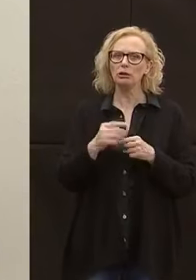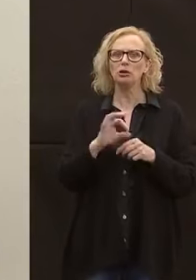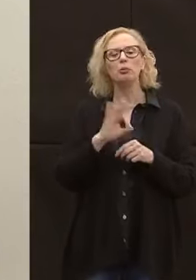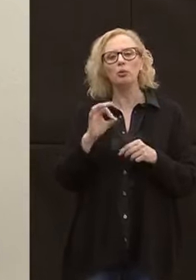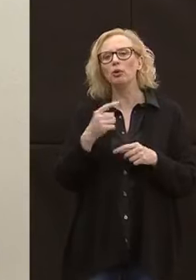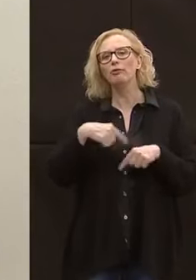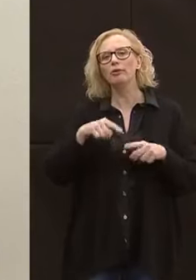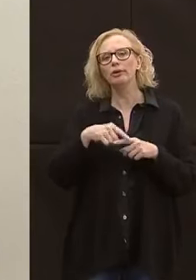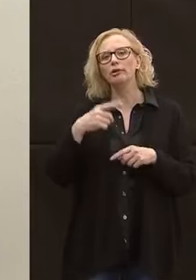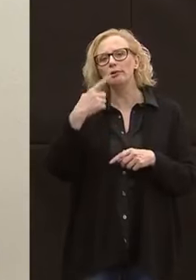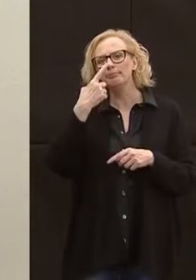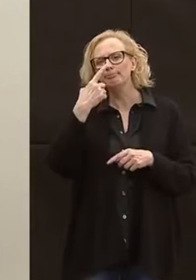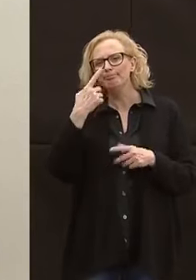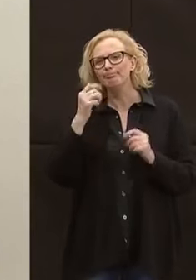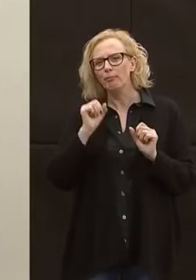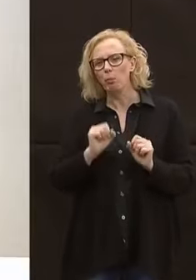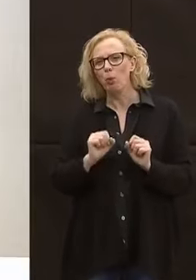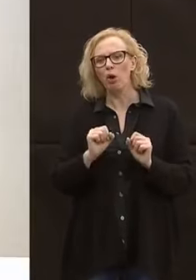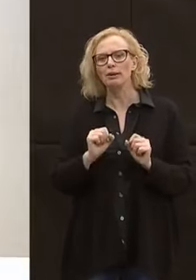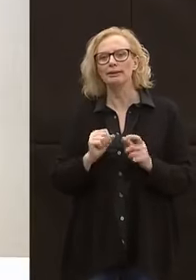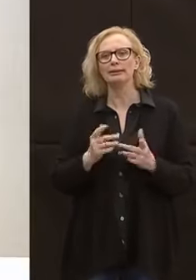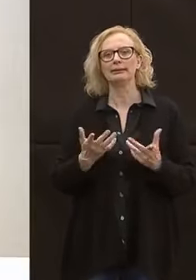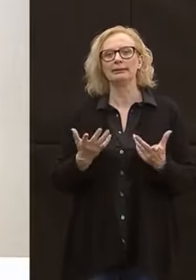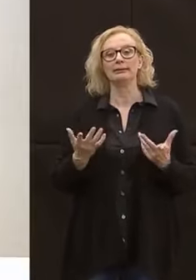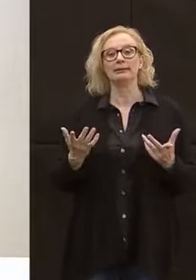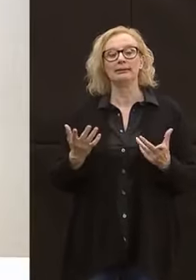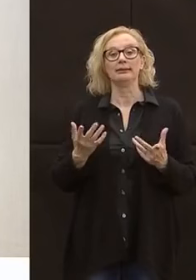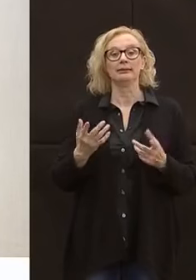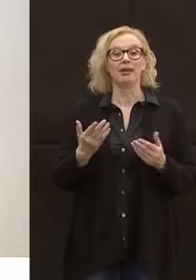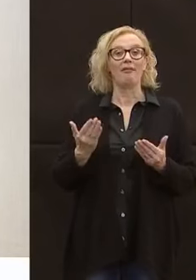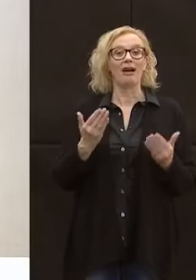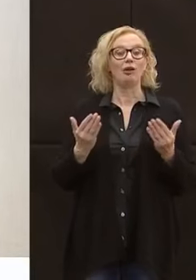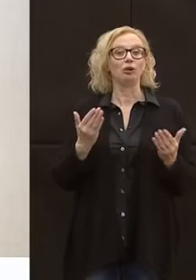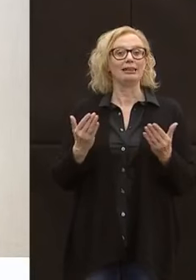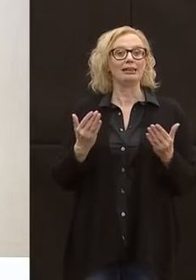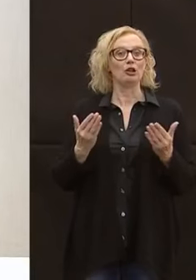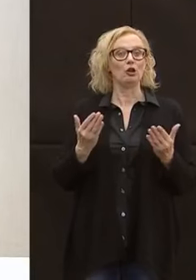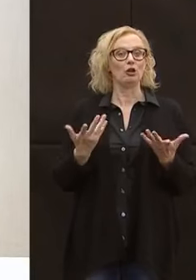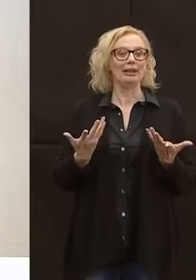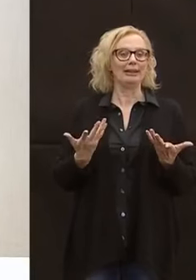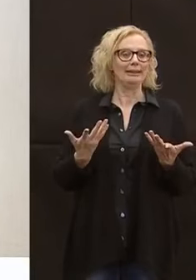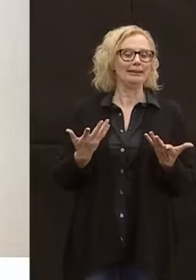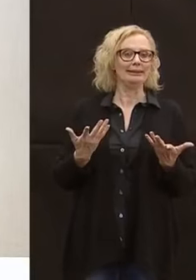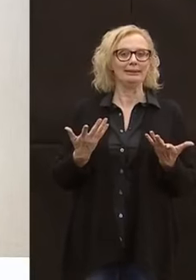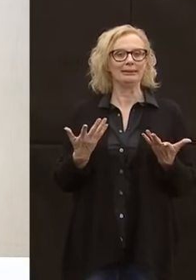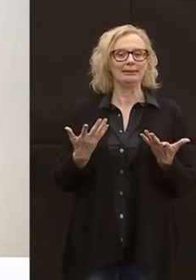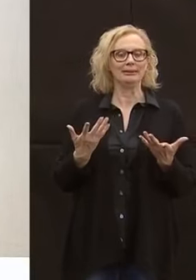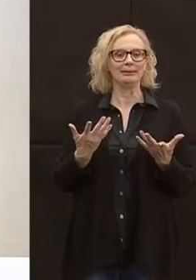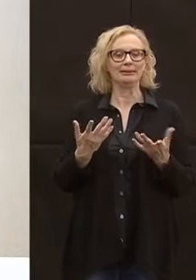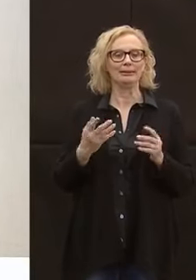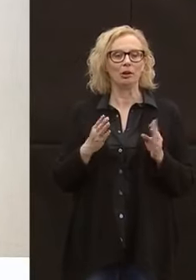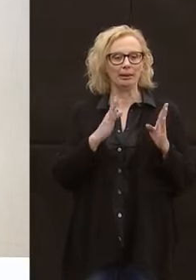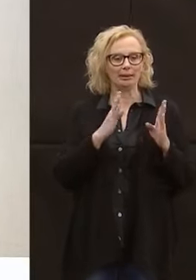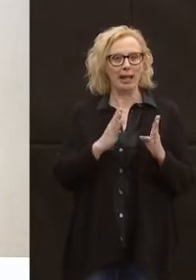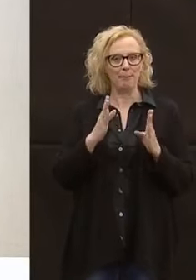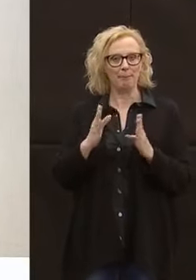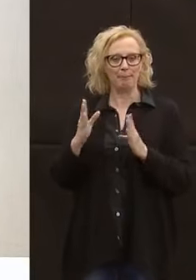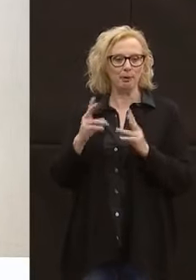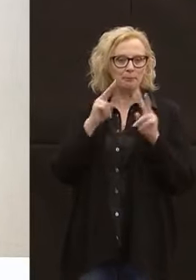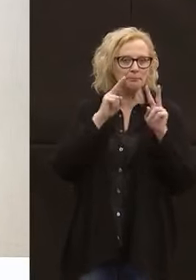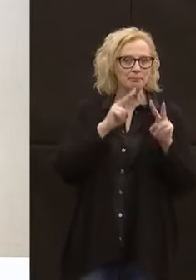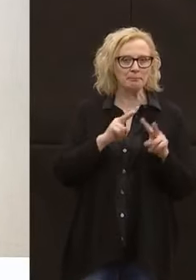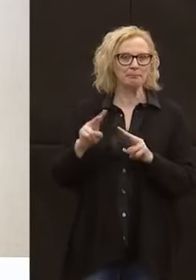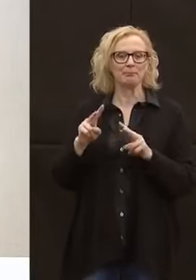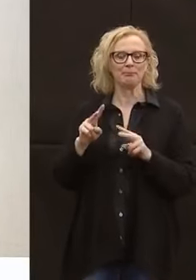secondo le vostre previsioni? Ma è difficile fare una valutazione se la guardiamo tempo per tempo. Di sicuro è